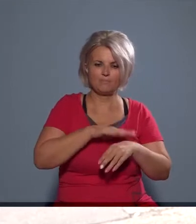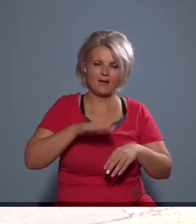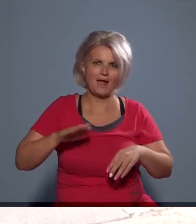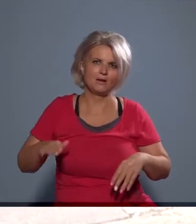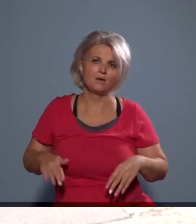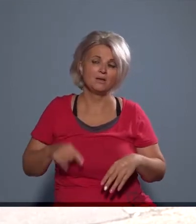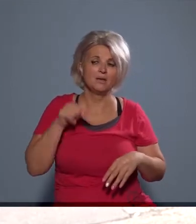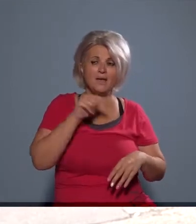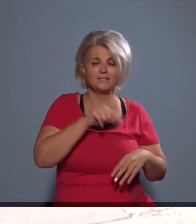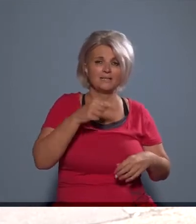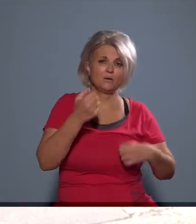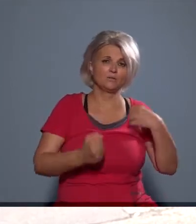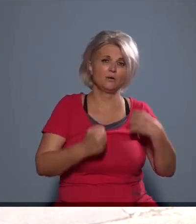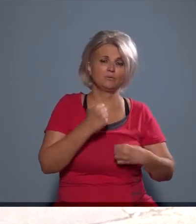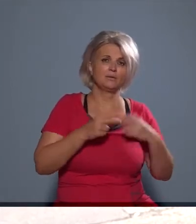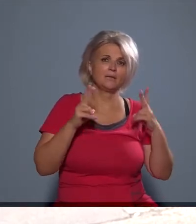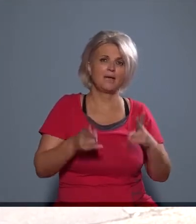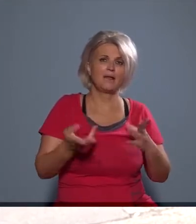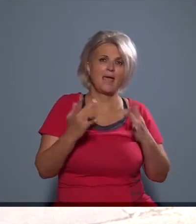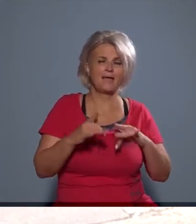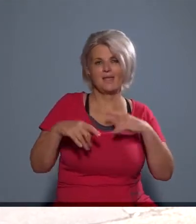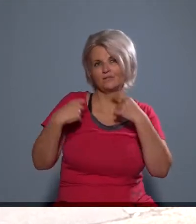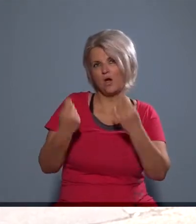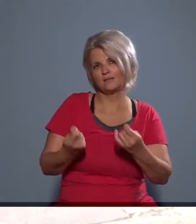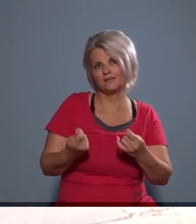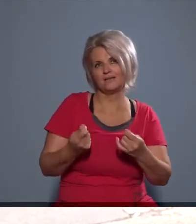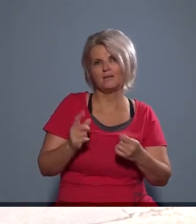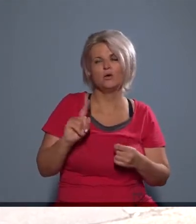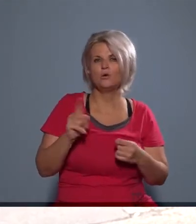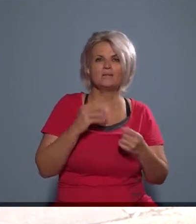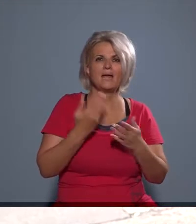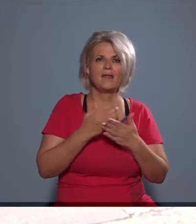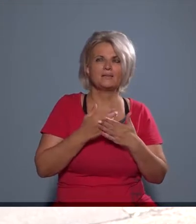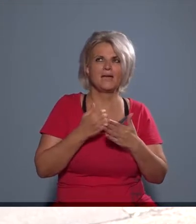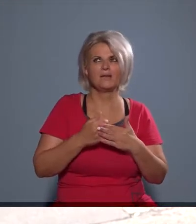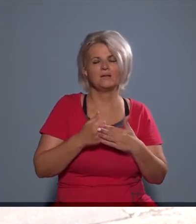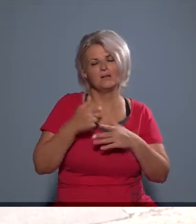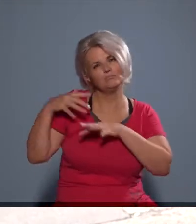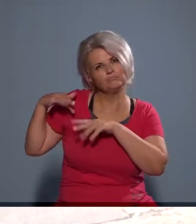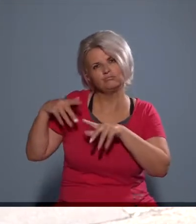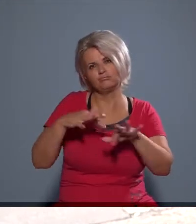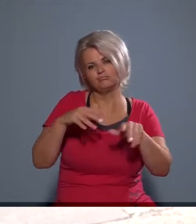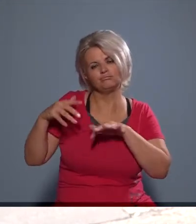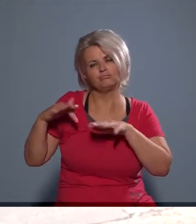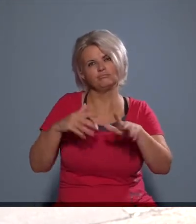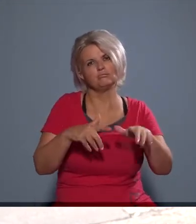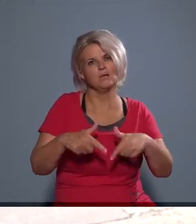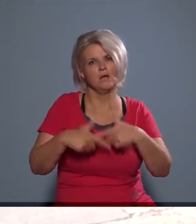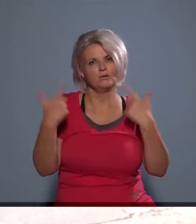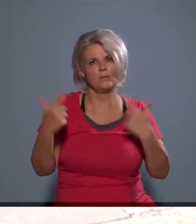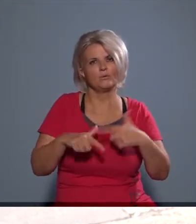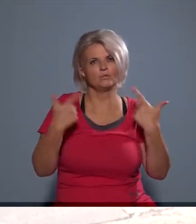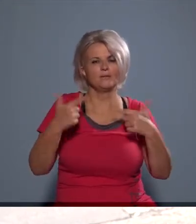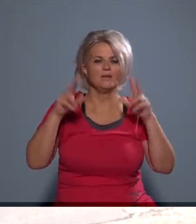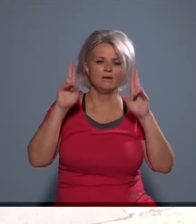parkoló autóknak is kellett helyet biztosítanunk, de pontosan azért, hogy ne legyen ilyen népvándorlás napközben, ezért